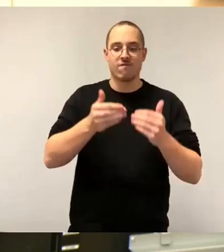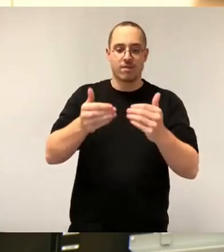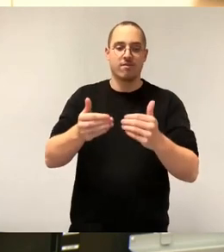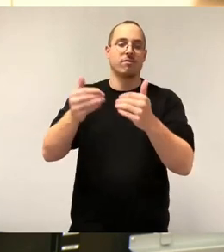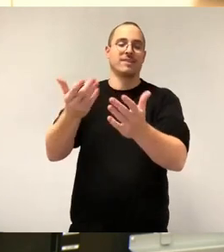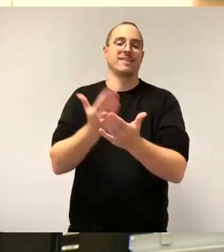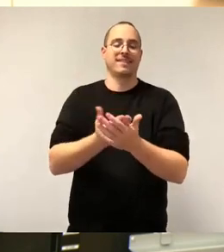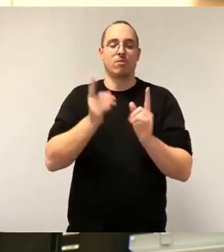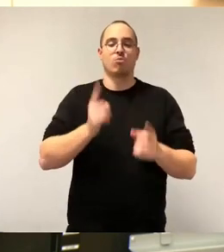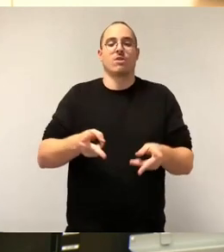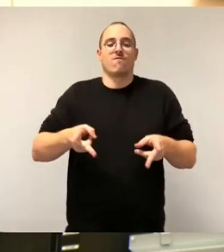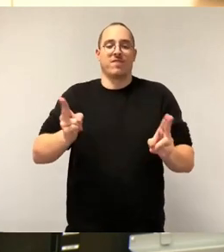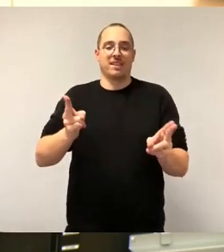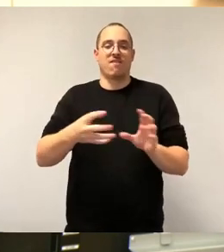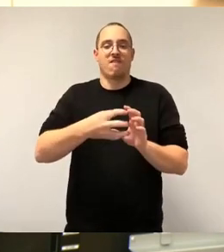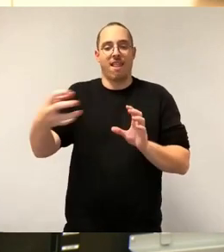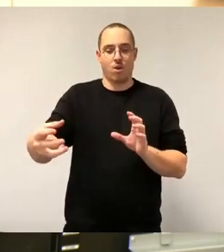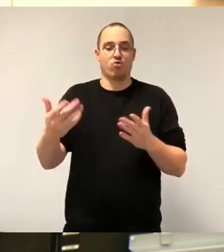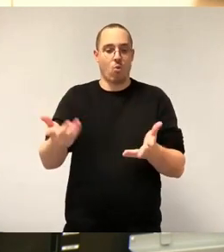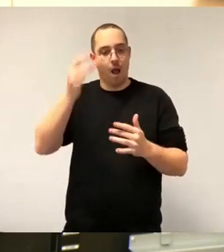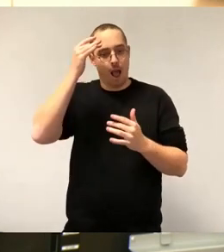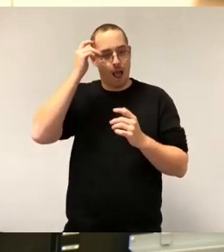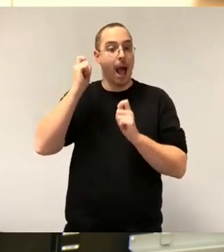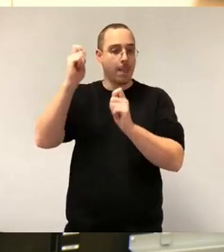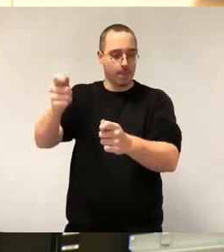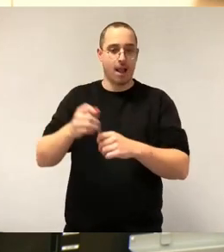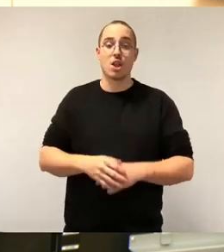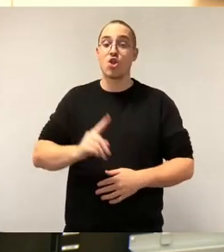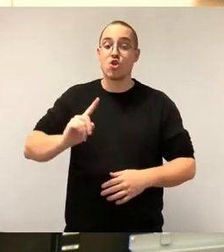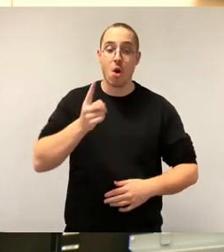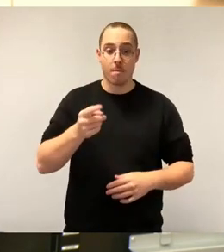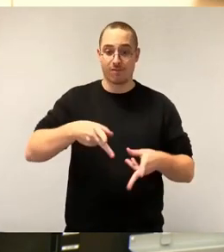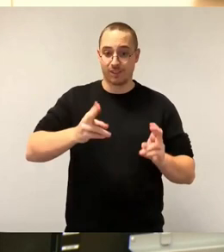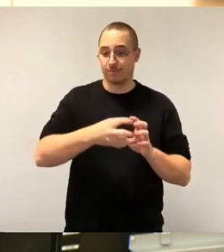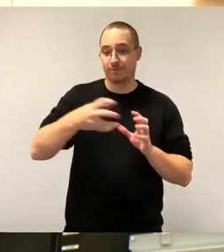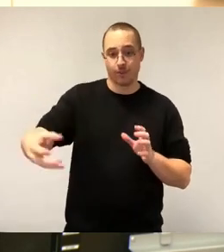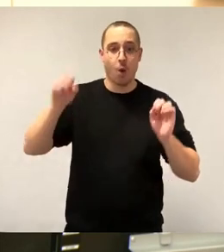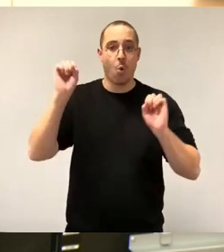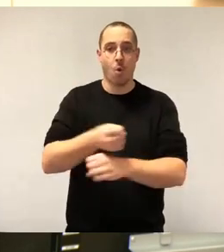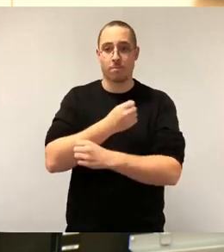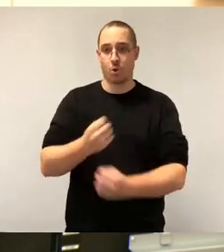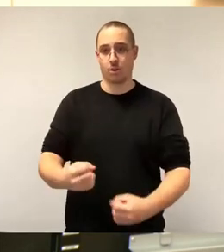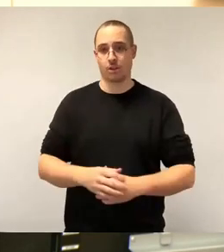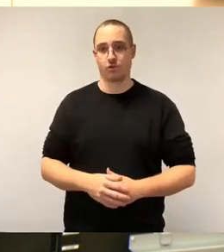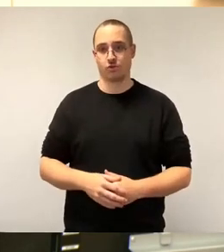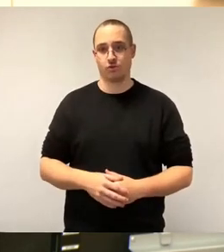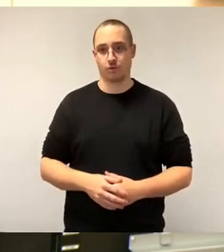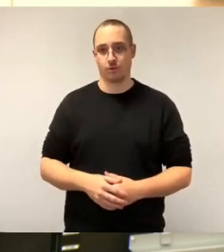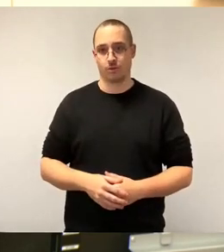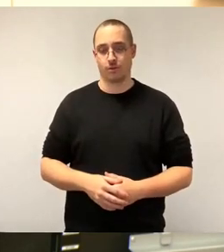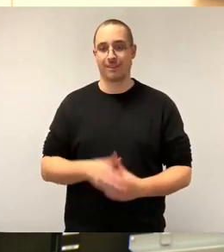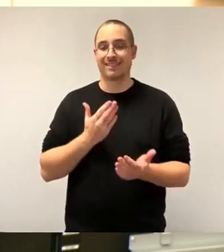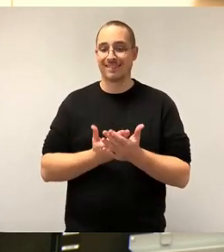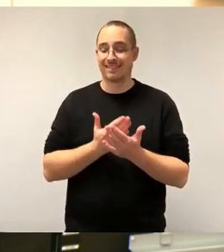Eine nochmalige Fristverlängerung ist nicht möglich, denn das Programm ist ersatzlos gestrichen worden. Der